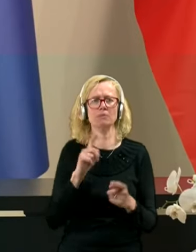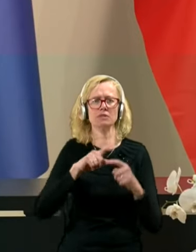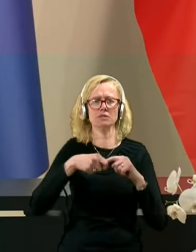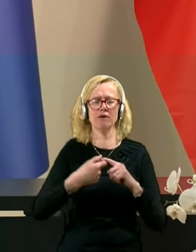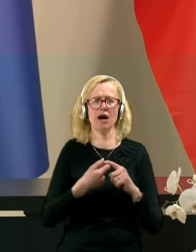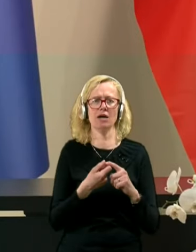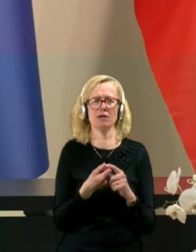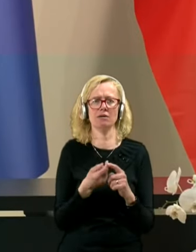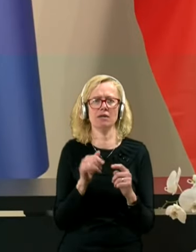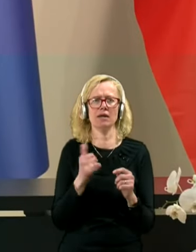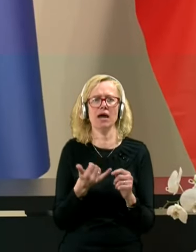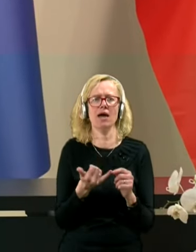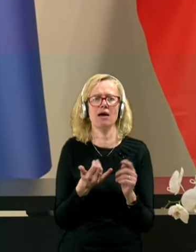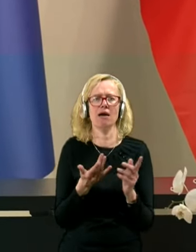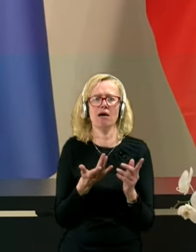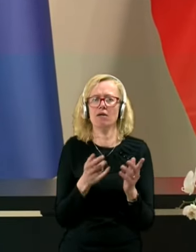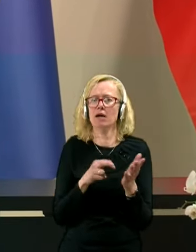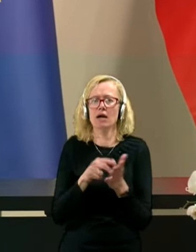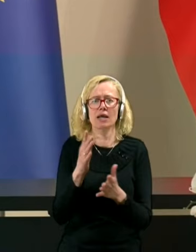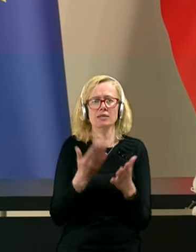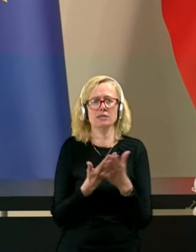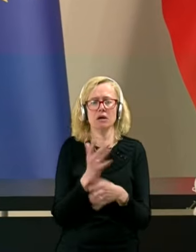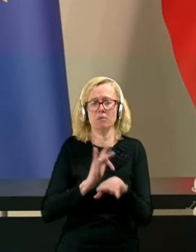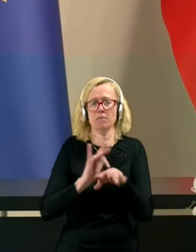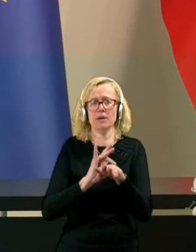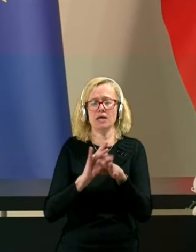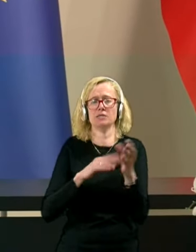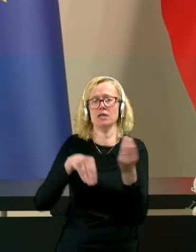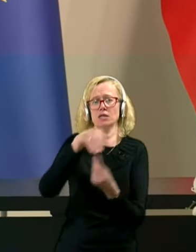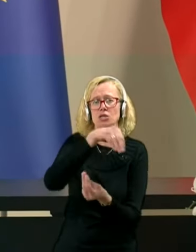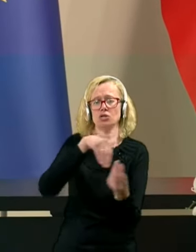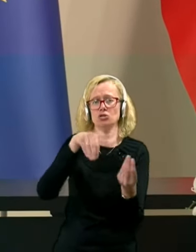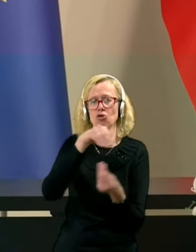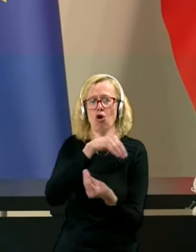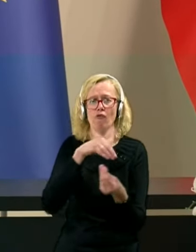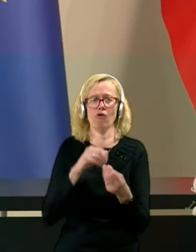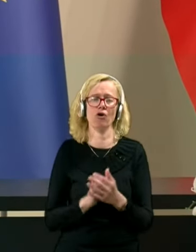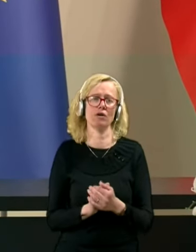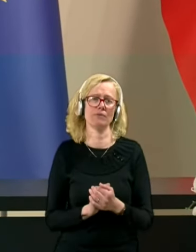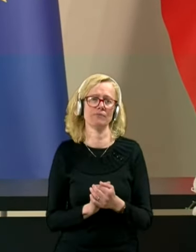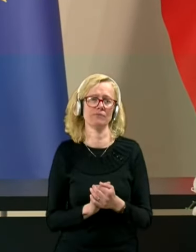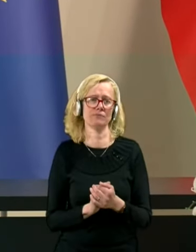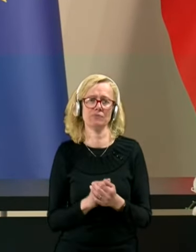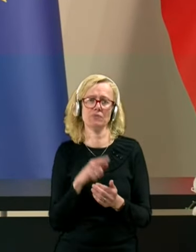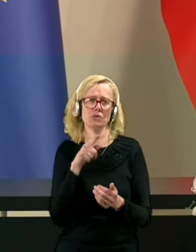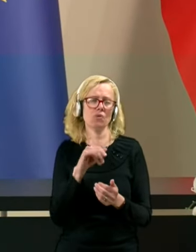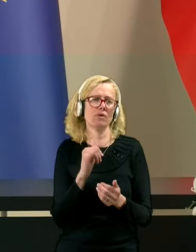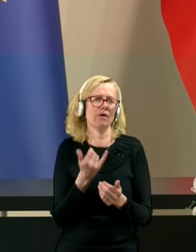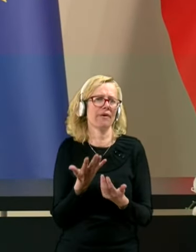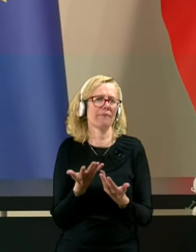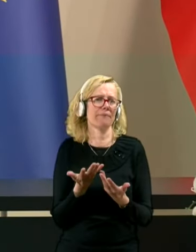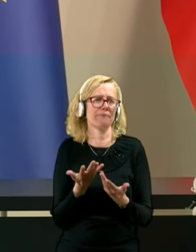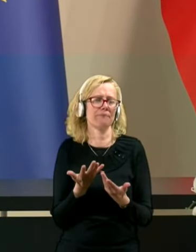gre za nek prazen izgovor, ki je, bom rekel,